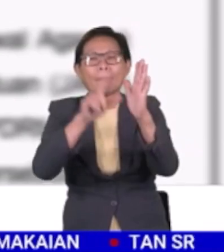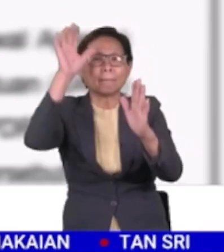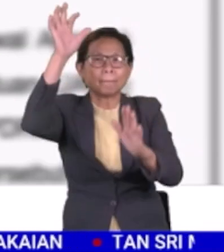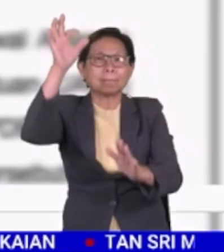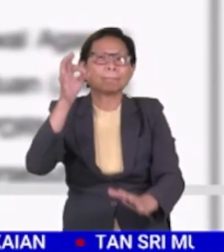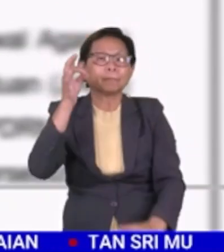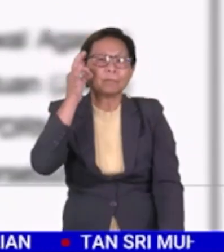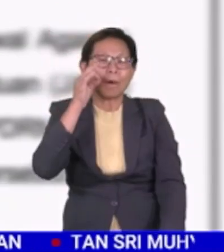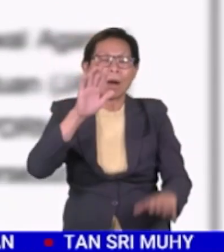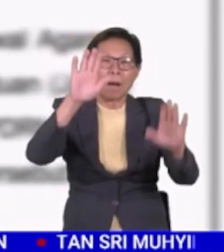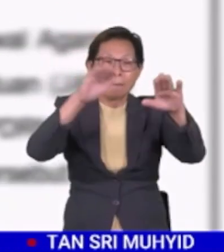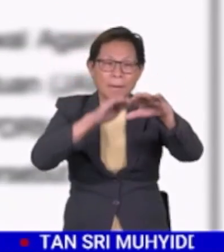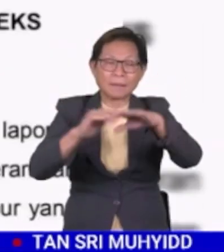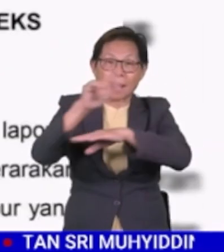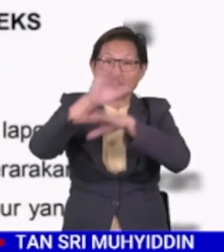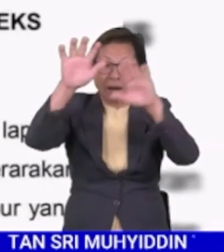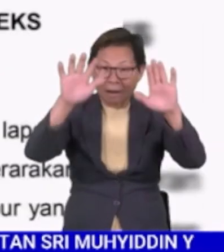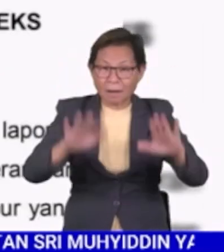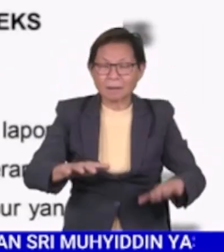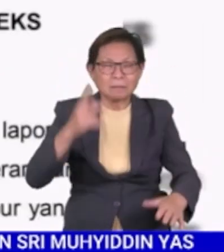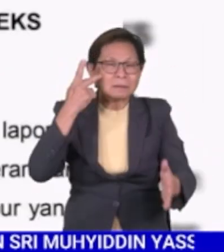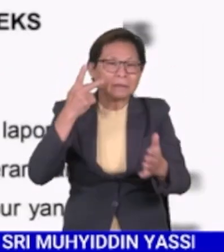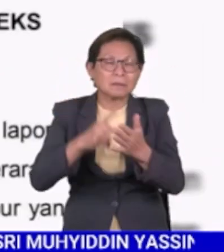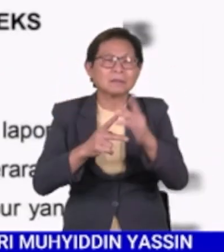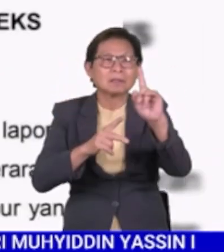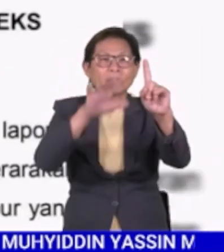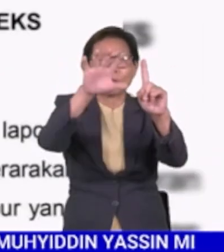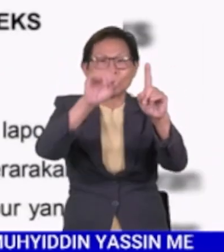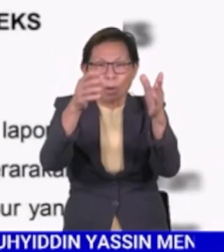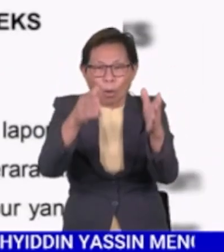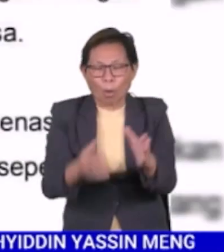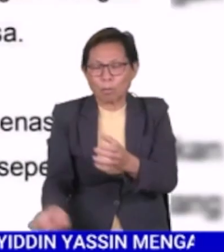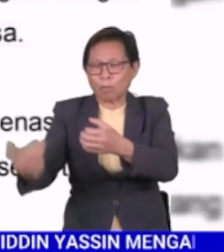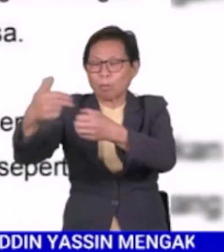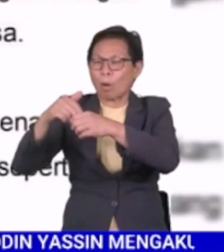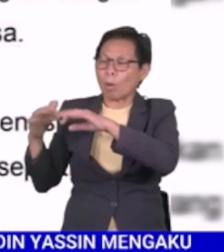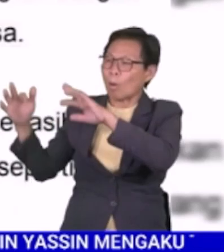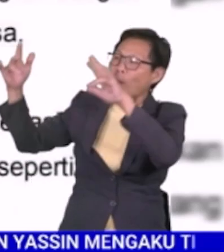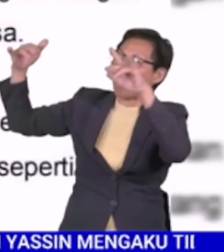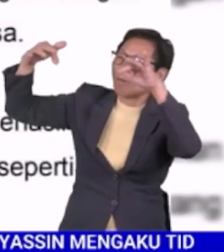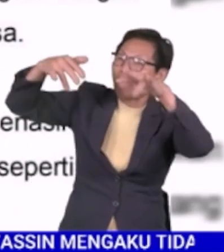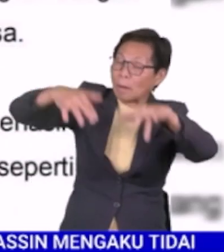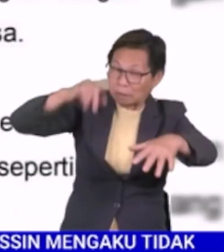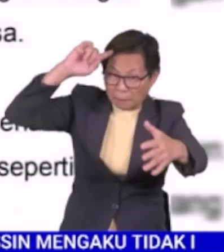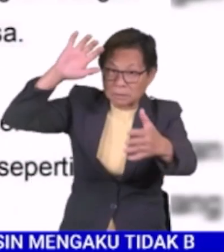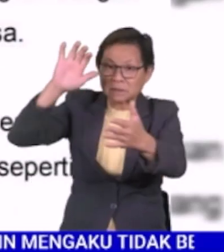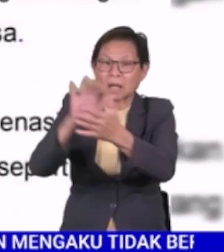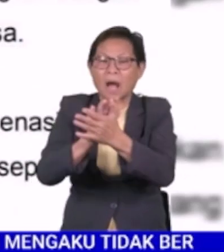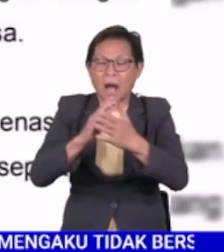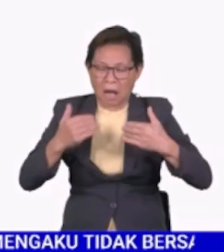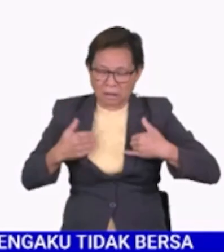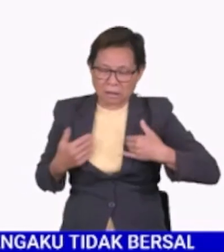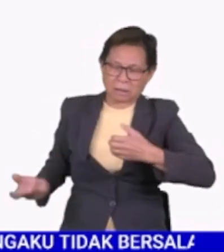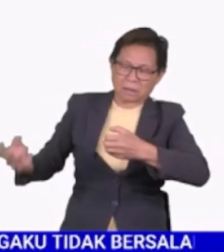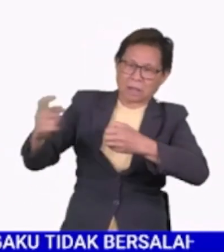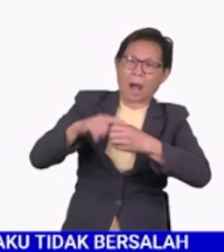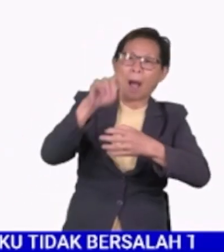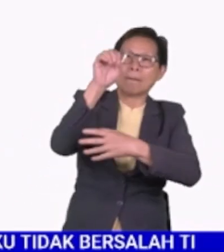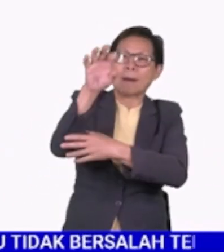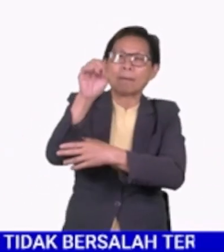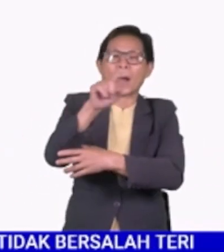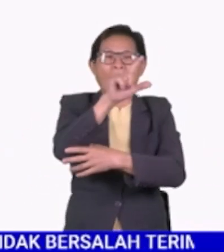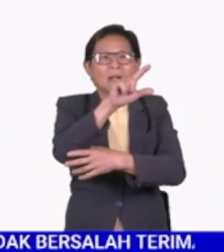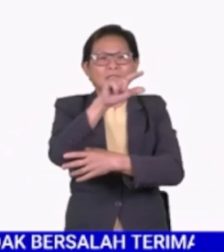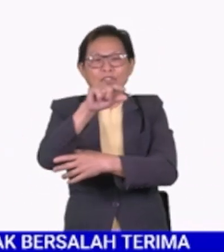Persekutuan. Hal lalu, polis mengesan seramai 150 orang terbabit dalam perimpunan dipercayai ada kaitan dengan pesta